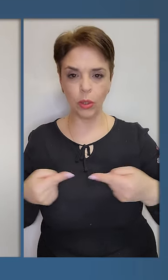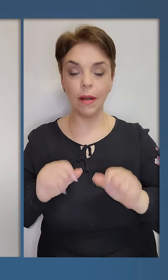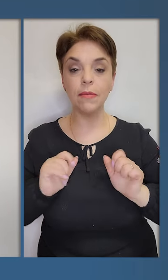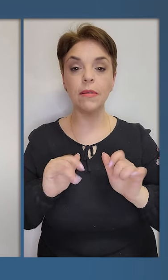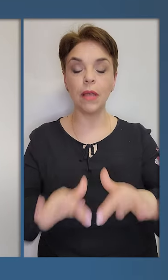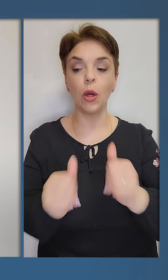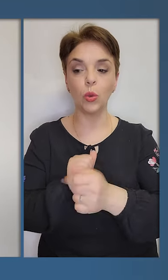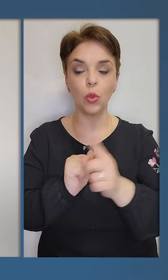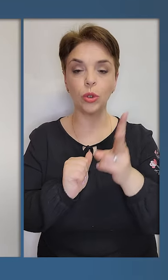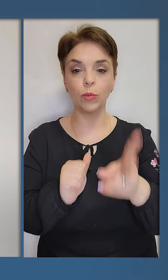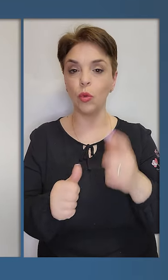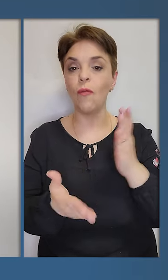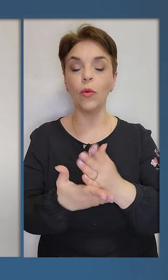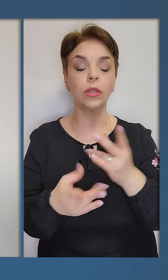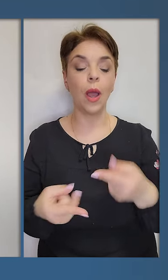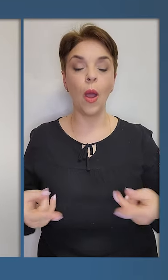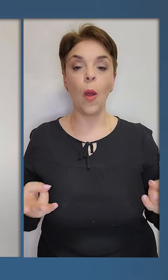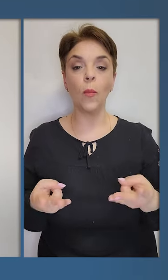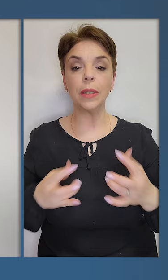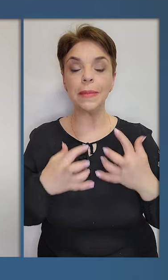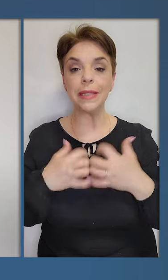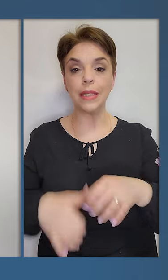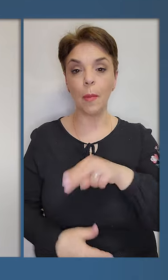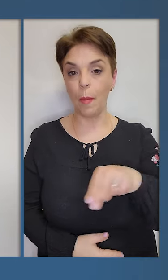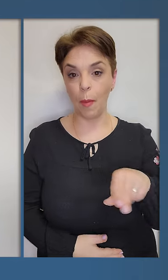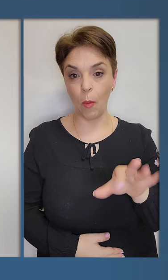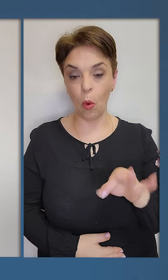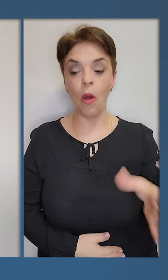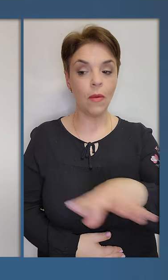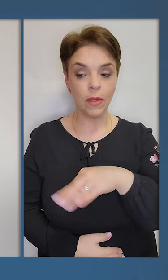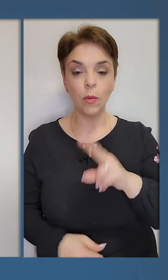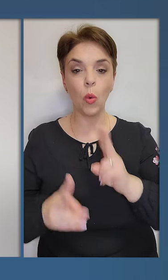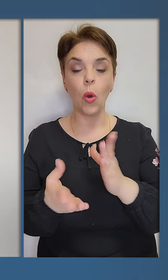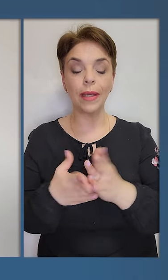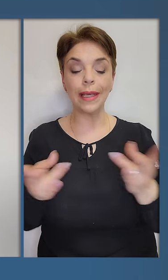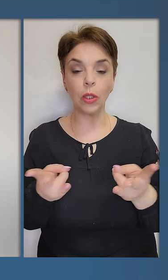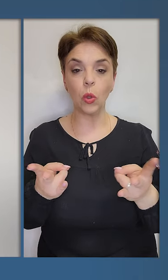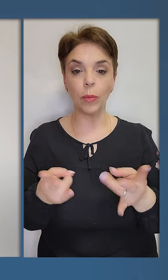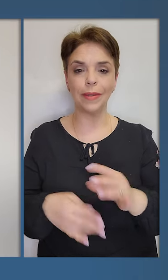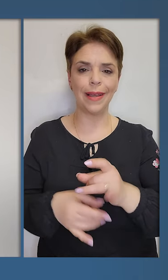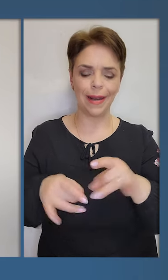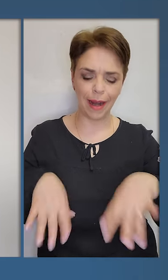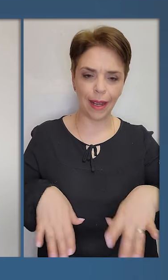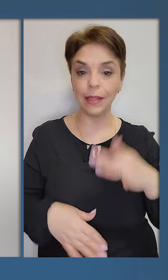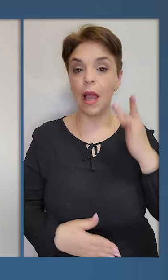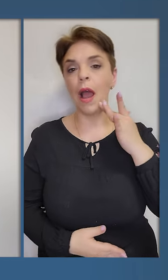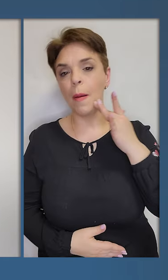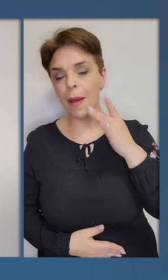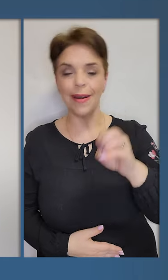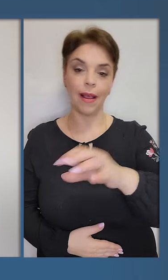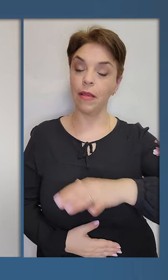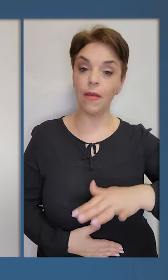конкретні запити кожному, хто володіє потрібними системами ППО, всім, у кого є необхідні ракети,